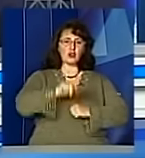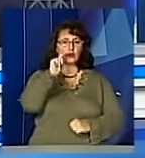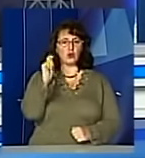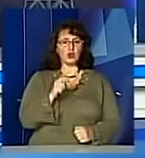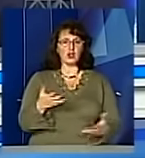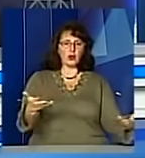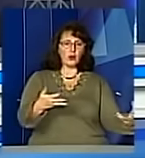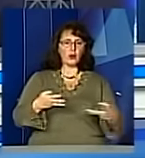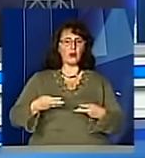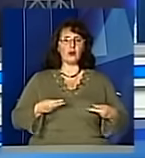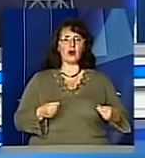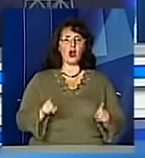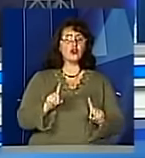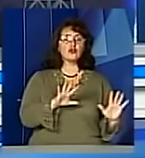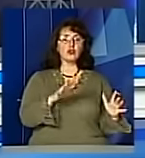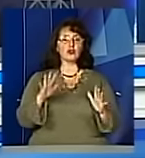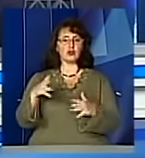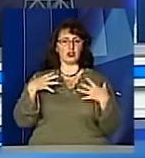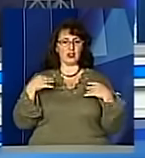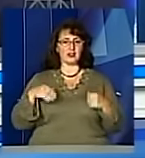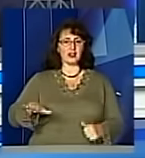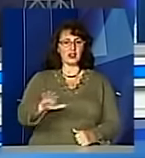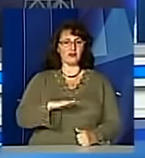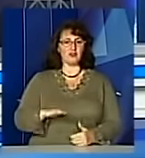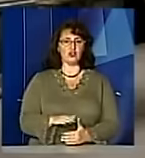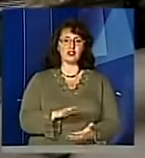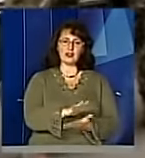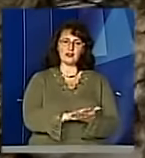та що саме чекало на гостей на Львівщині – далі у сюжеті.